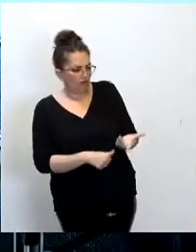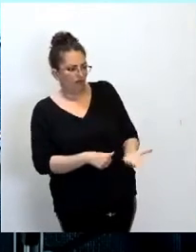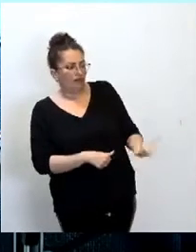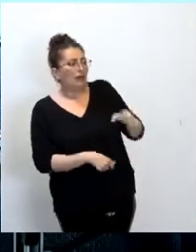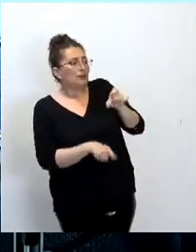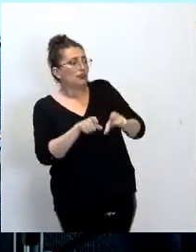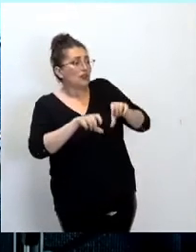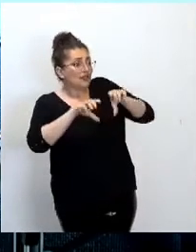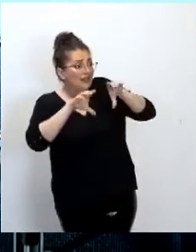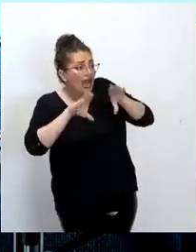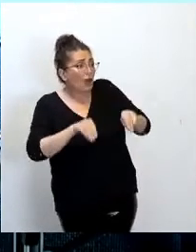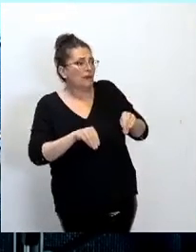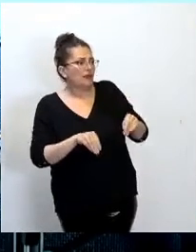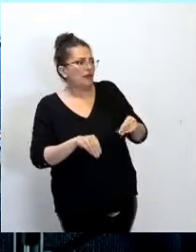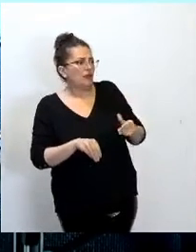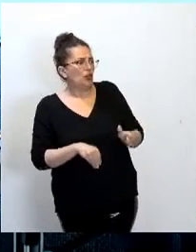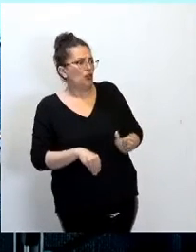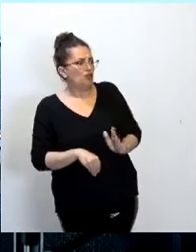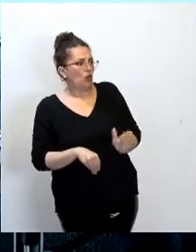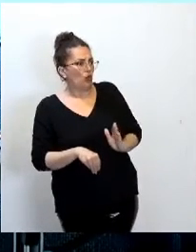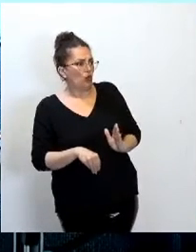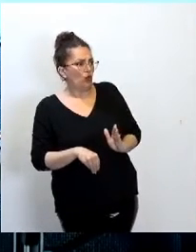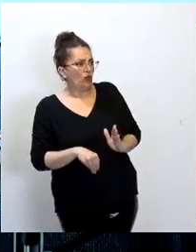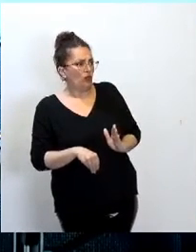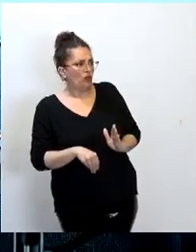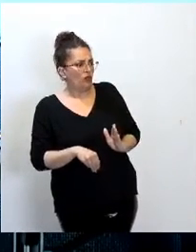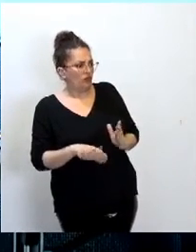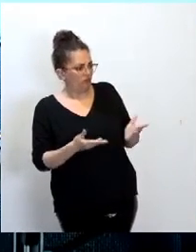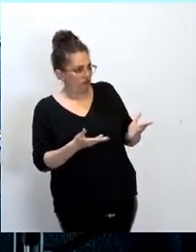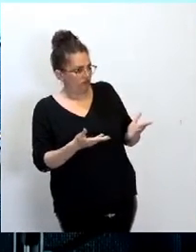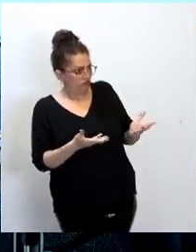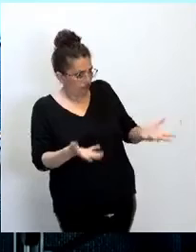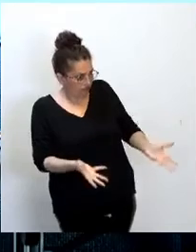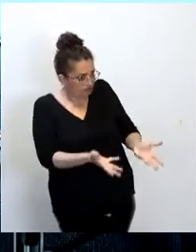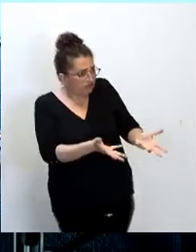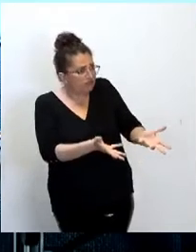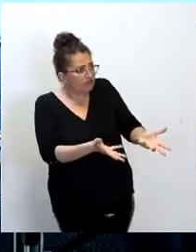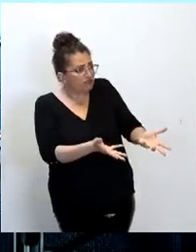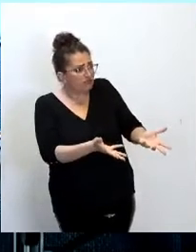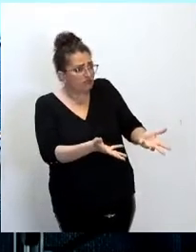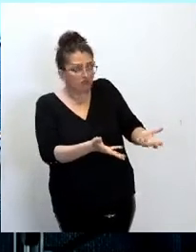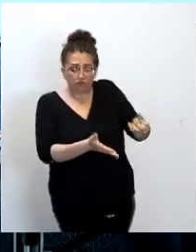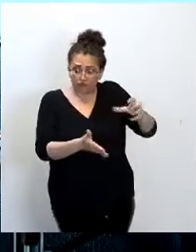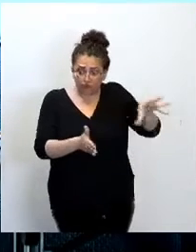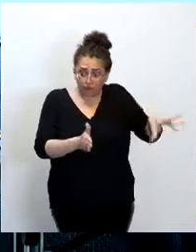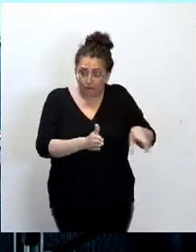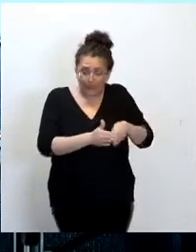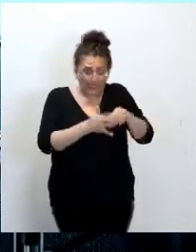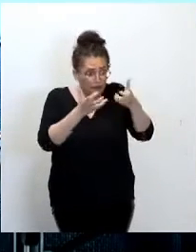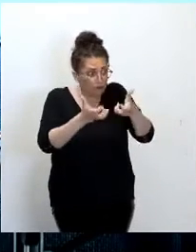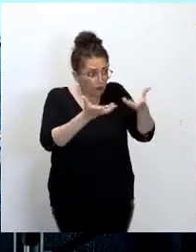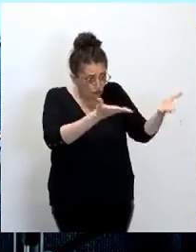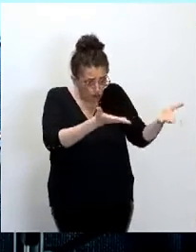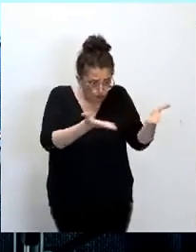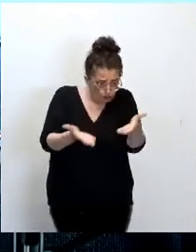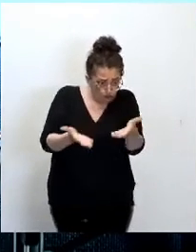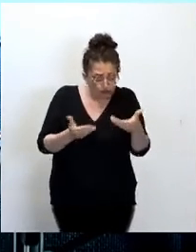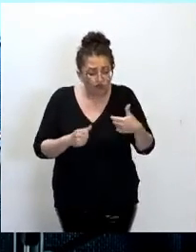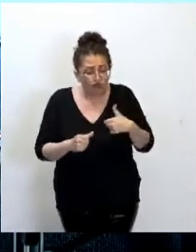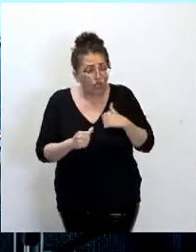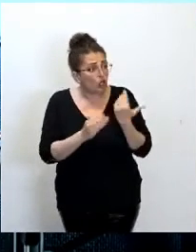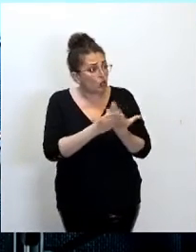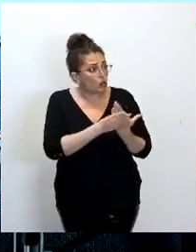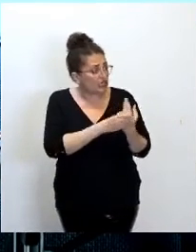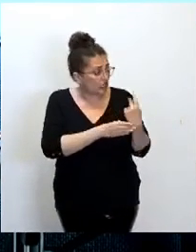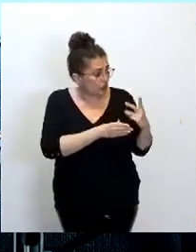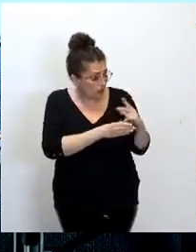Bordelais qui résident dans notre ville, aussi de leur permettre de participer aux jurys de sélection. Et puis je vous